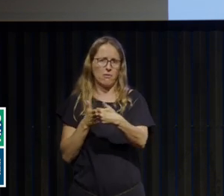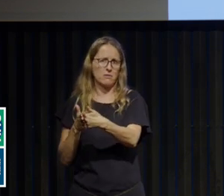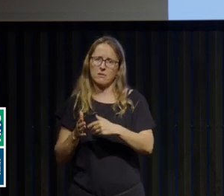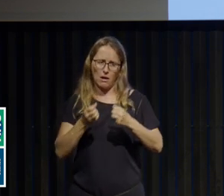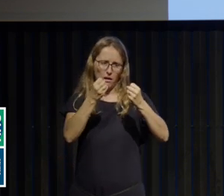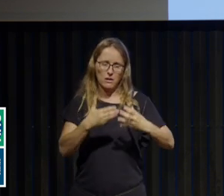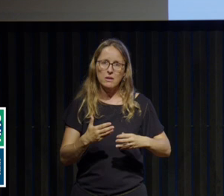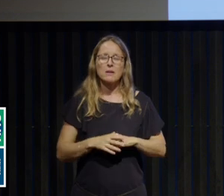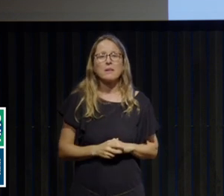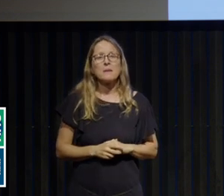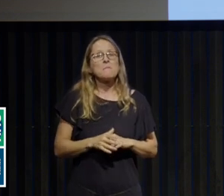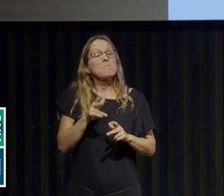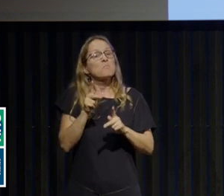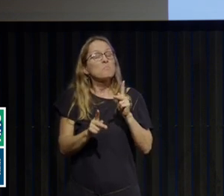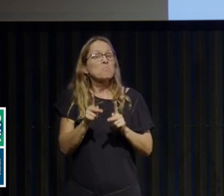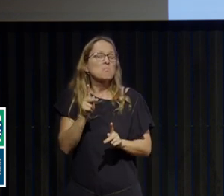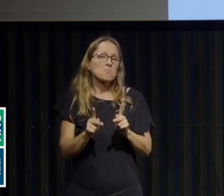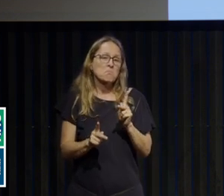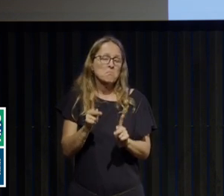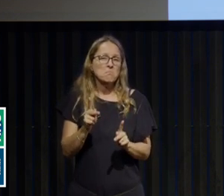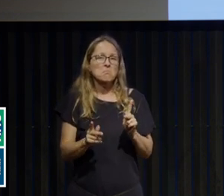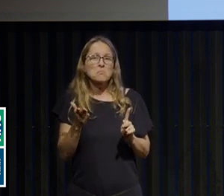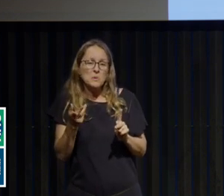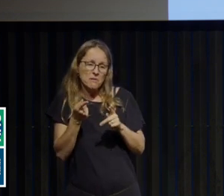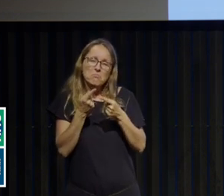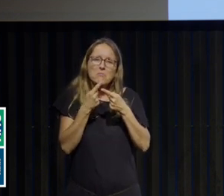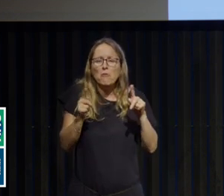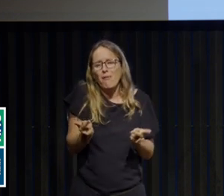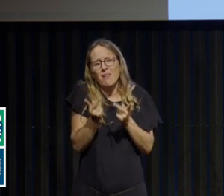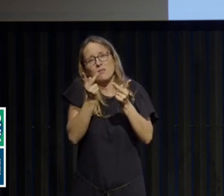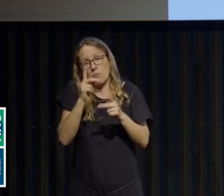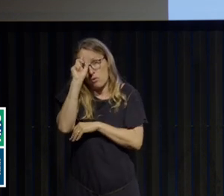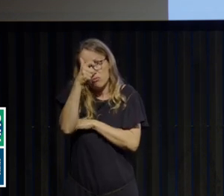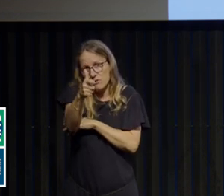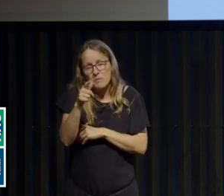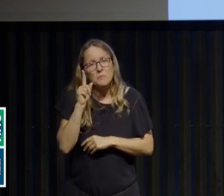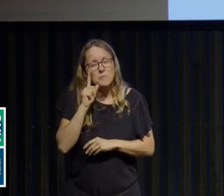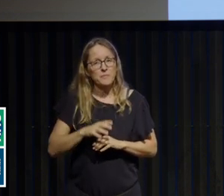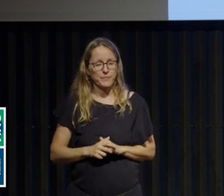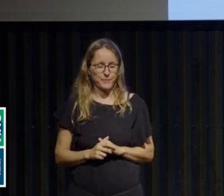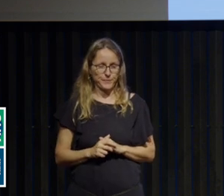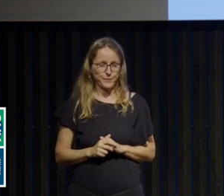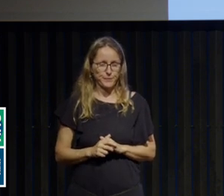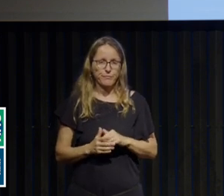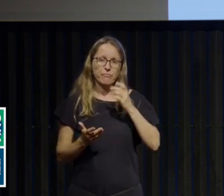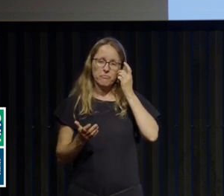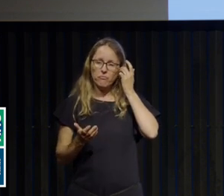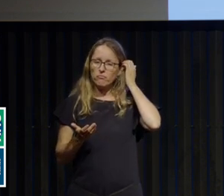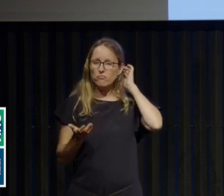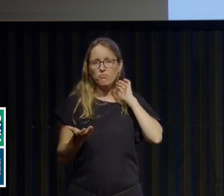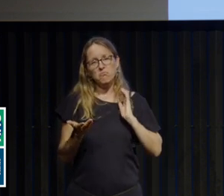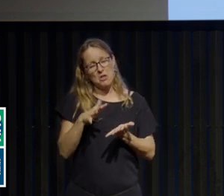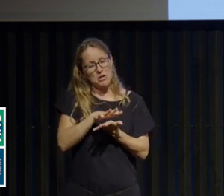avec, là encore, peut-être, effectivement, une petite différence finalement très logique, puisque l'âge de